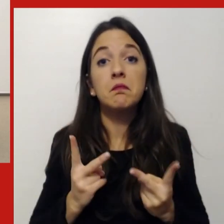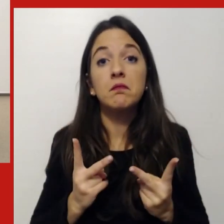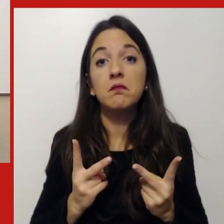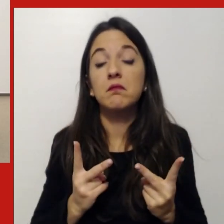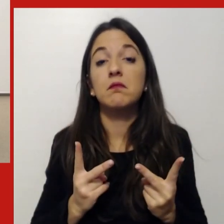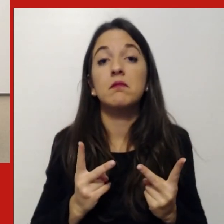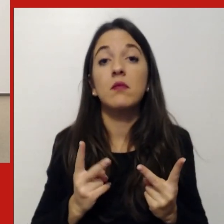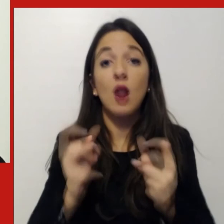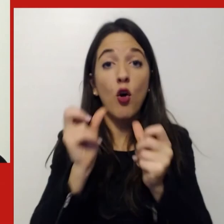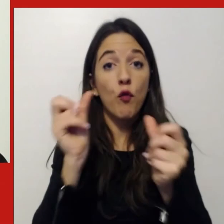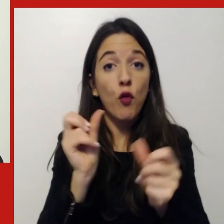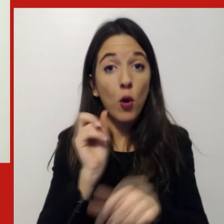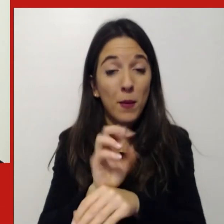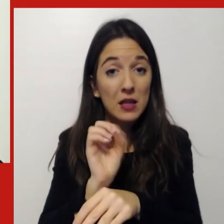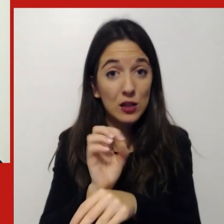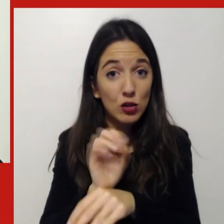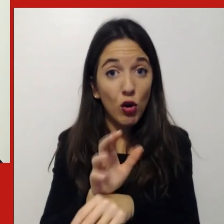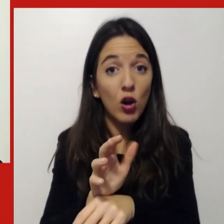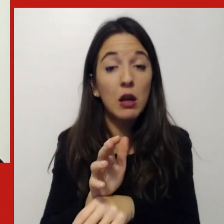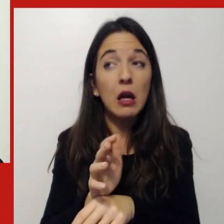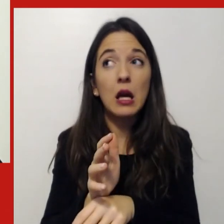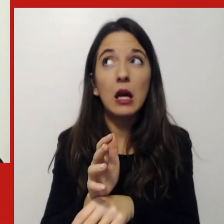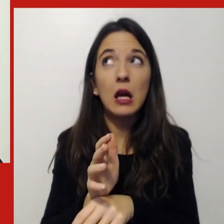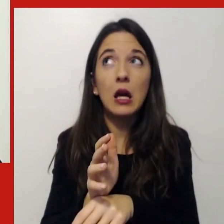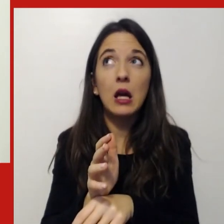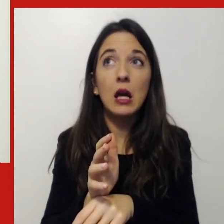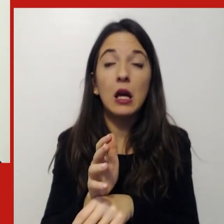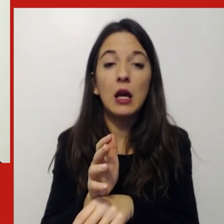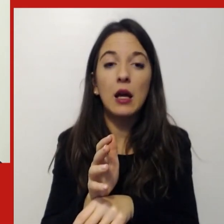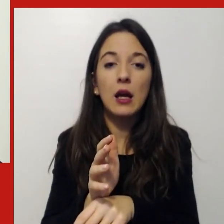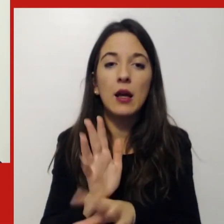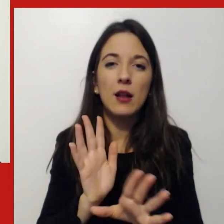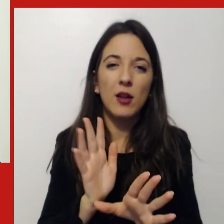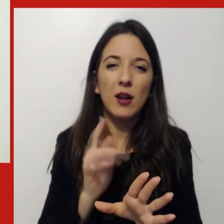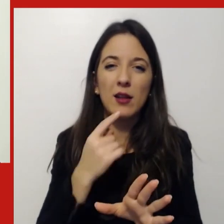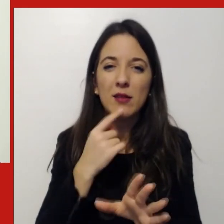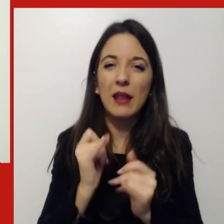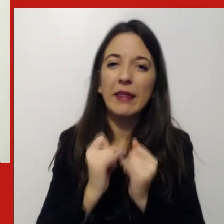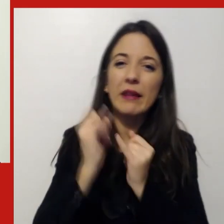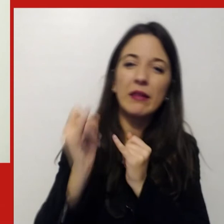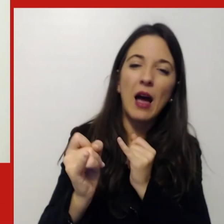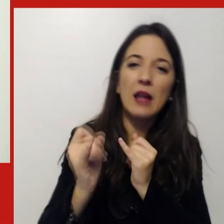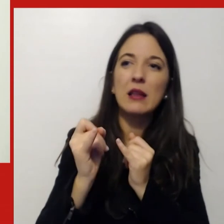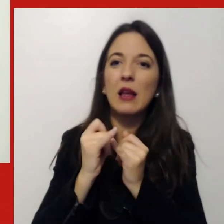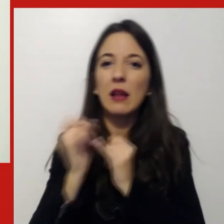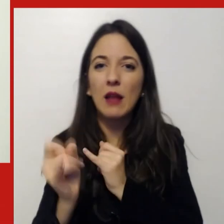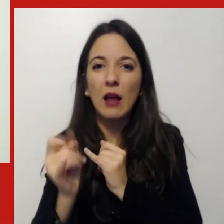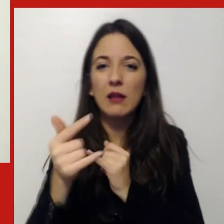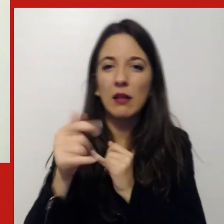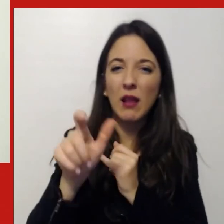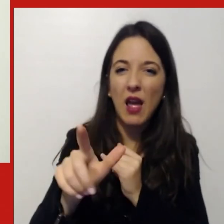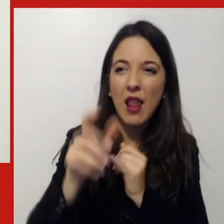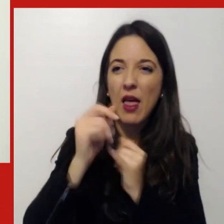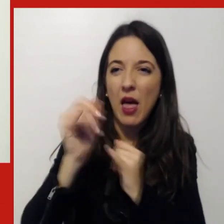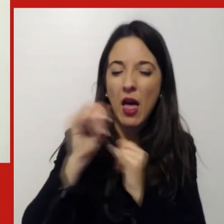la formazione non da remoto io ogni volta che si parla di distante da remoto di tele ho alcune